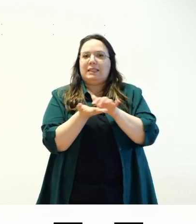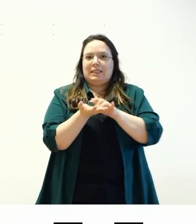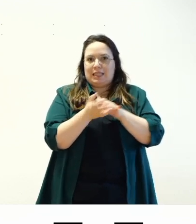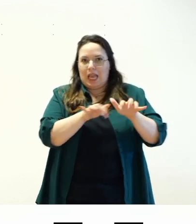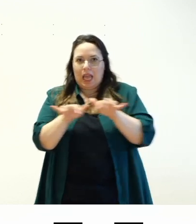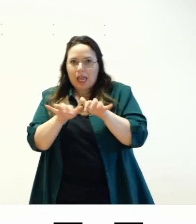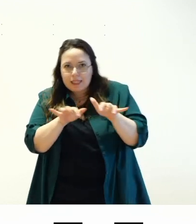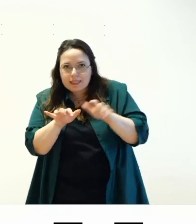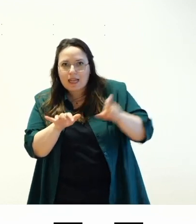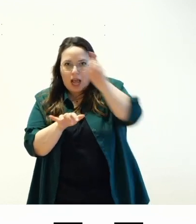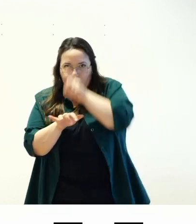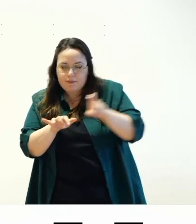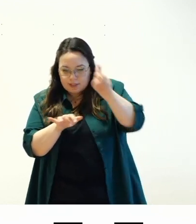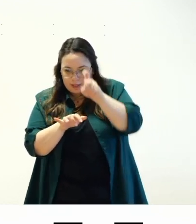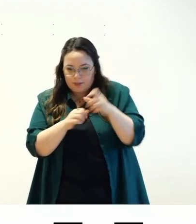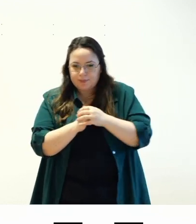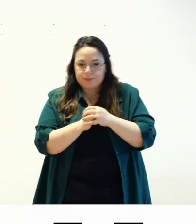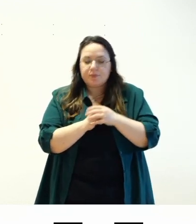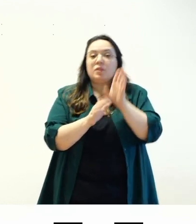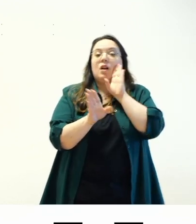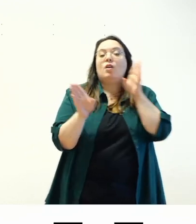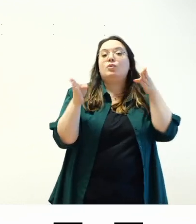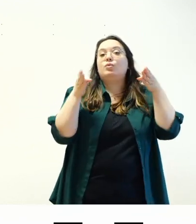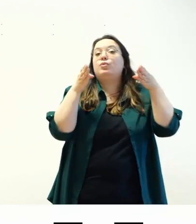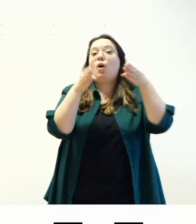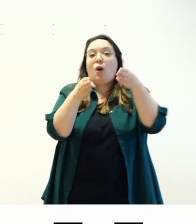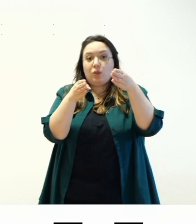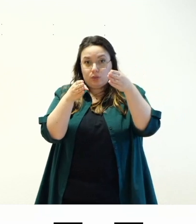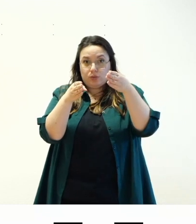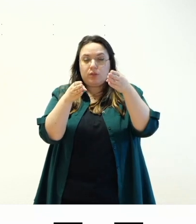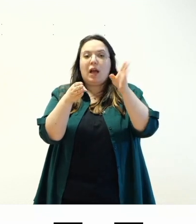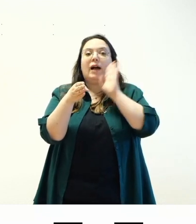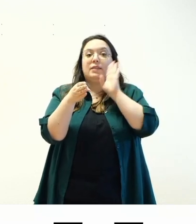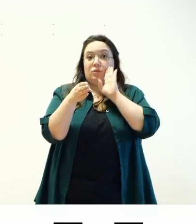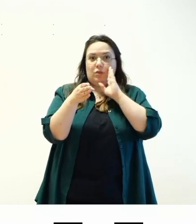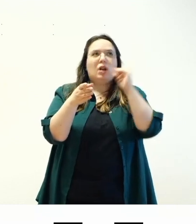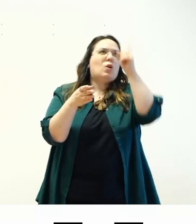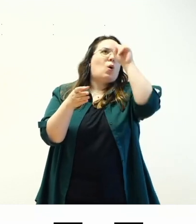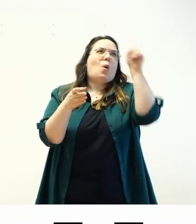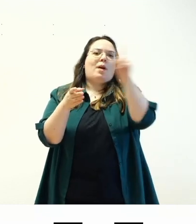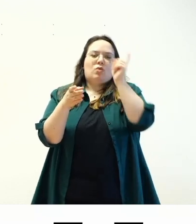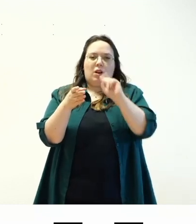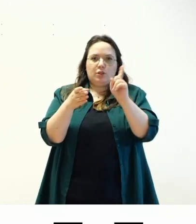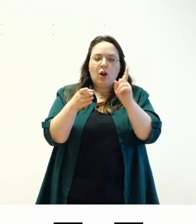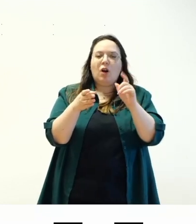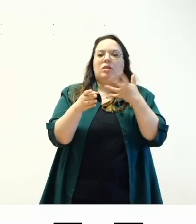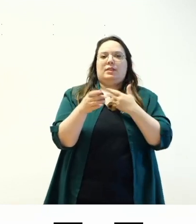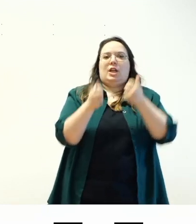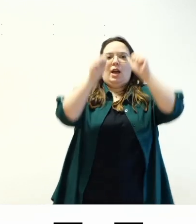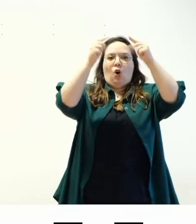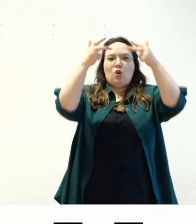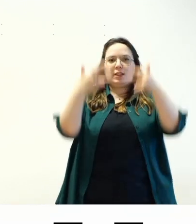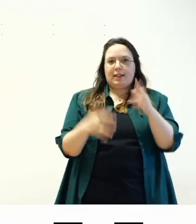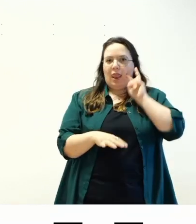anche da tastiera il focus non fa quello che vuole ma si sposta in ordine di lettura all'interno della pagina